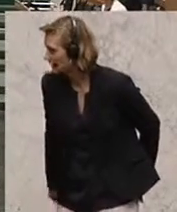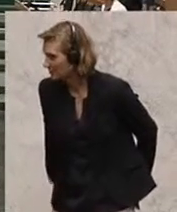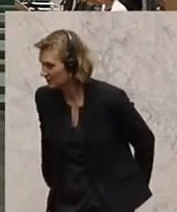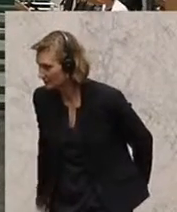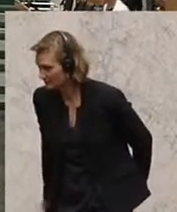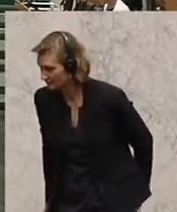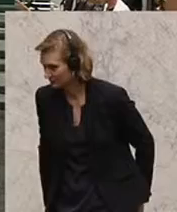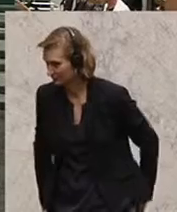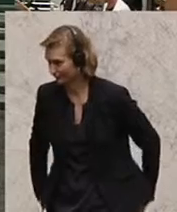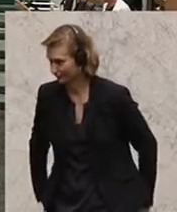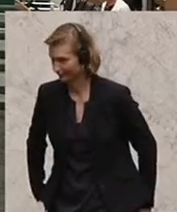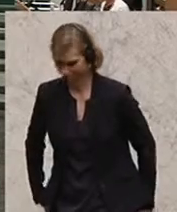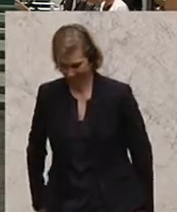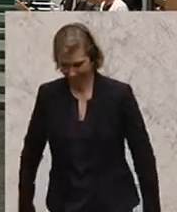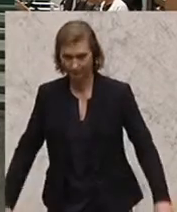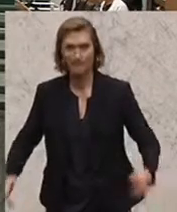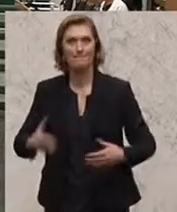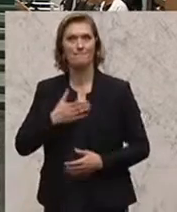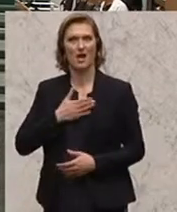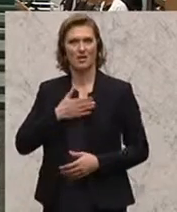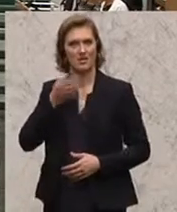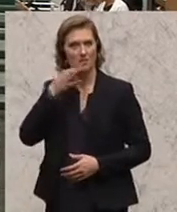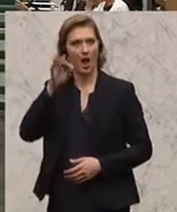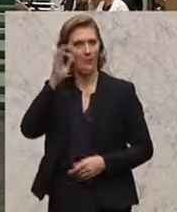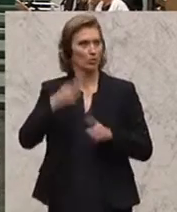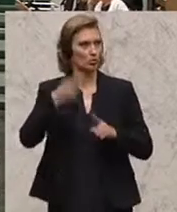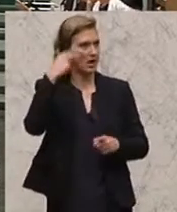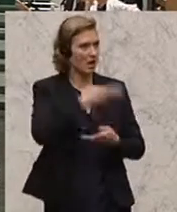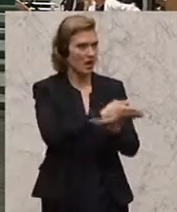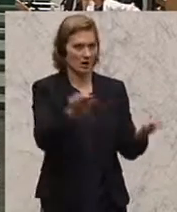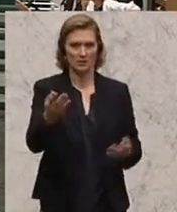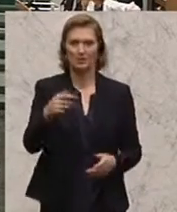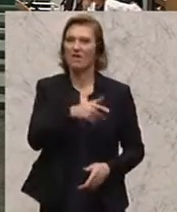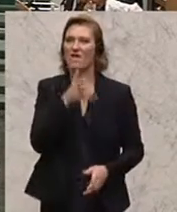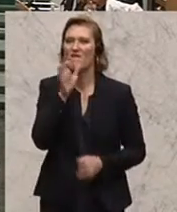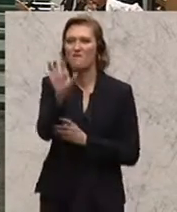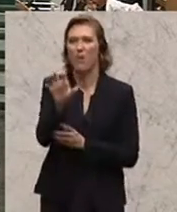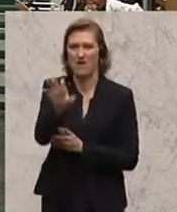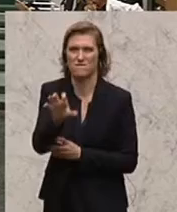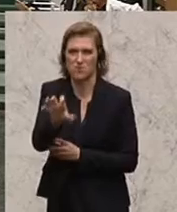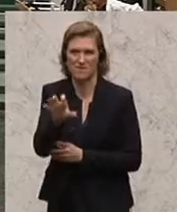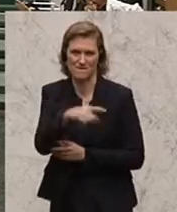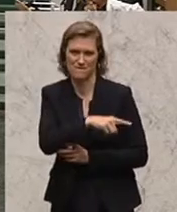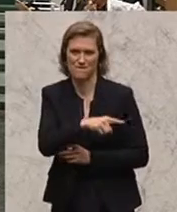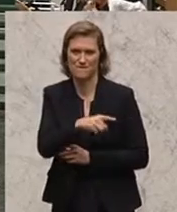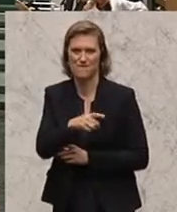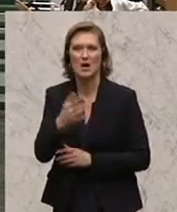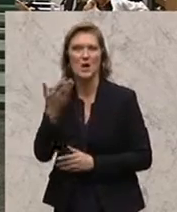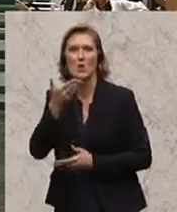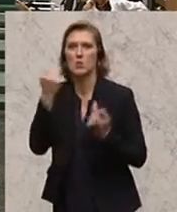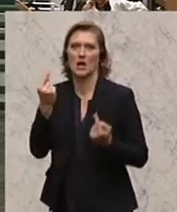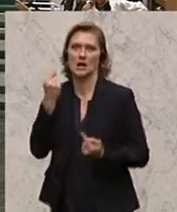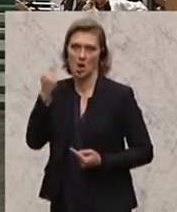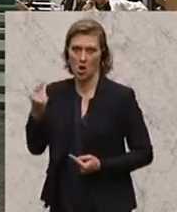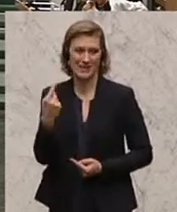Argumentiert Wolfgang Gerstl, der Verfassungssprecher der ÖVP, als nächster Redner zu Wort gemeldet. Er